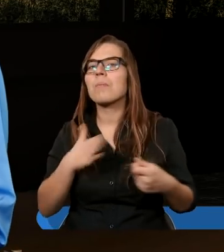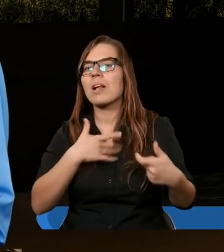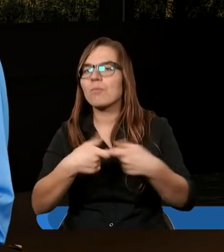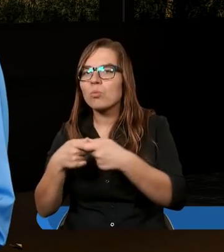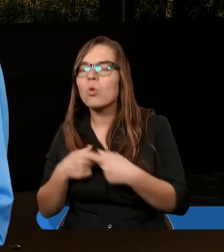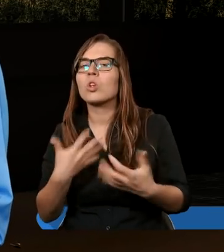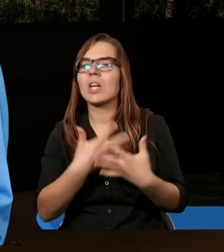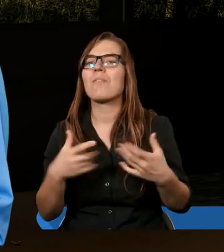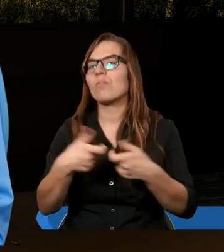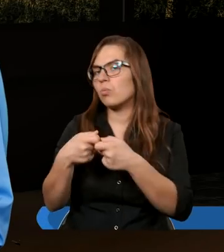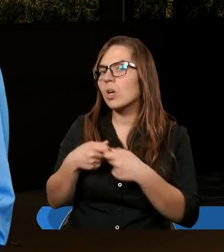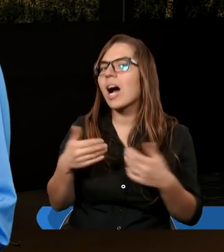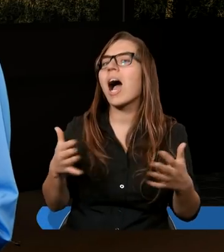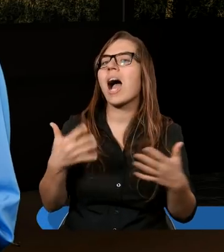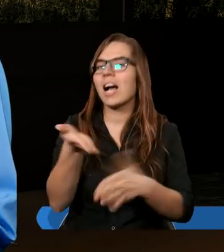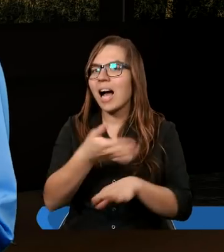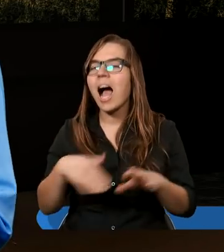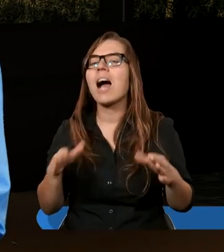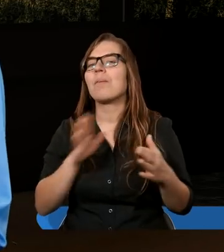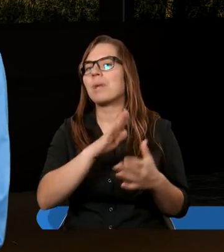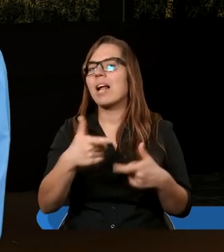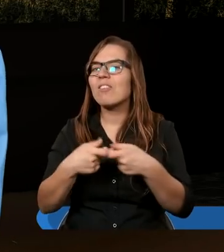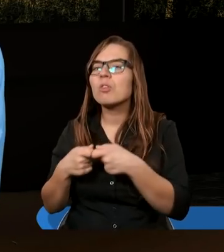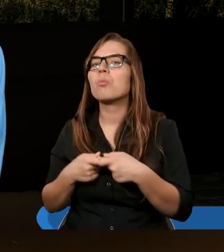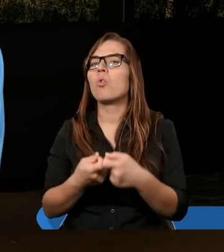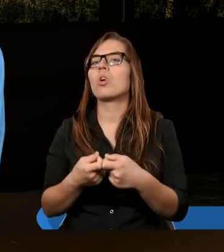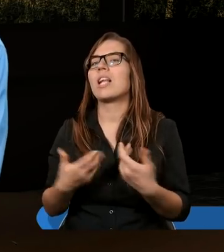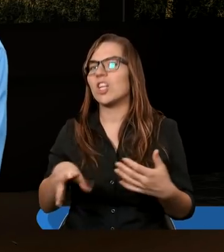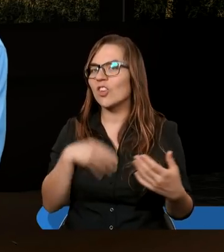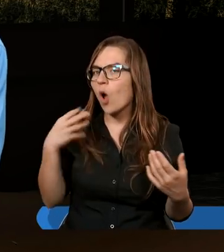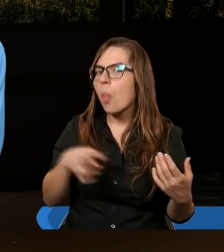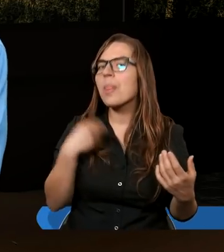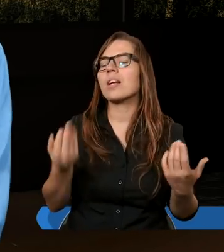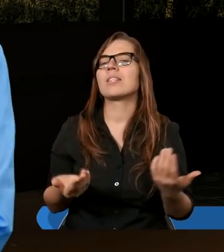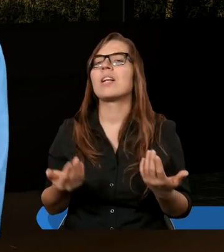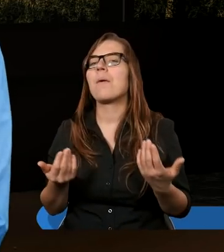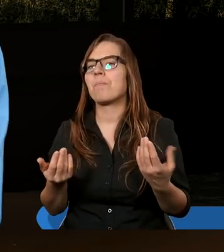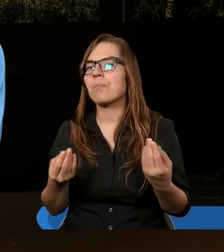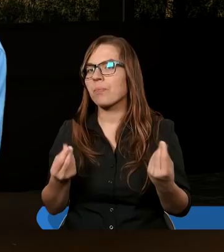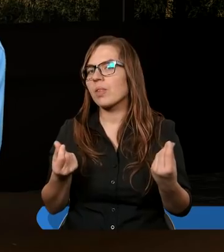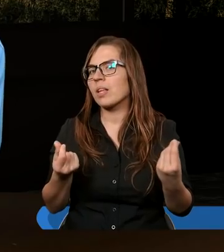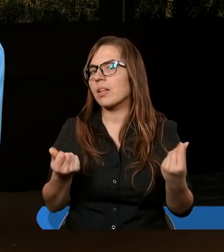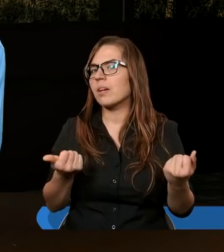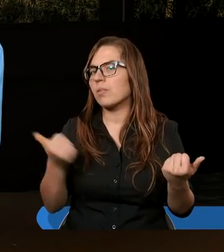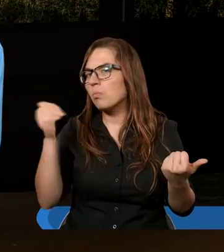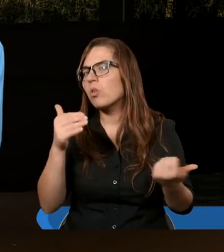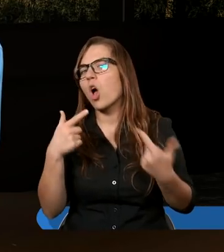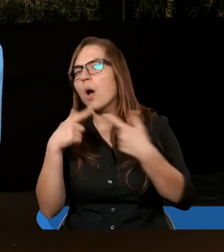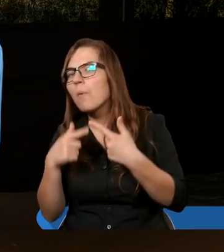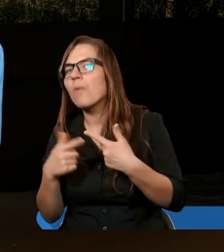wspólną ziemię, swój kraj, mieli wspólną świątynię, na którą każdy łożył